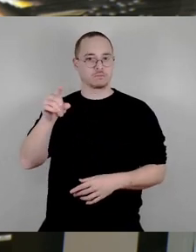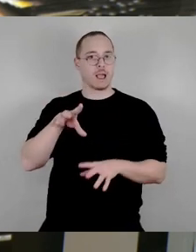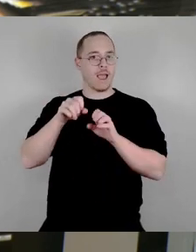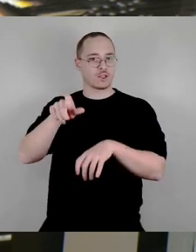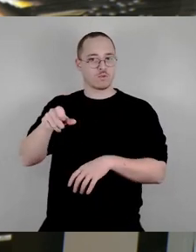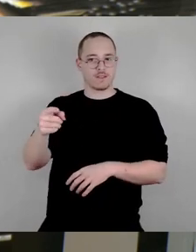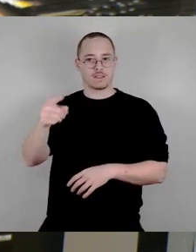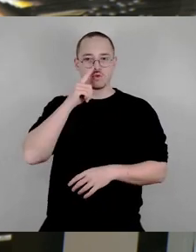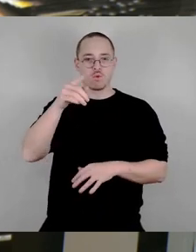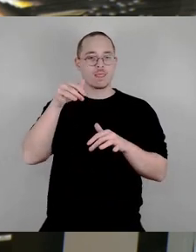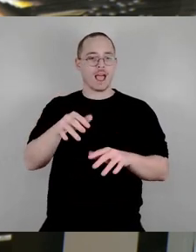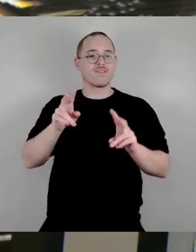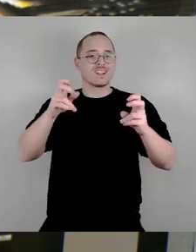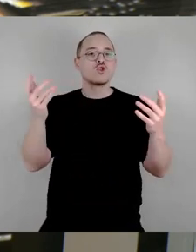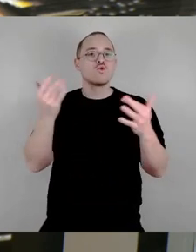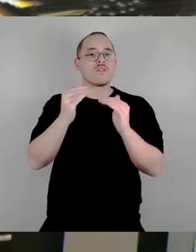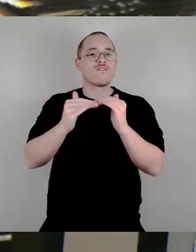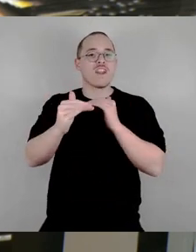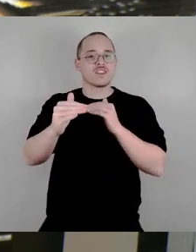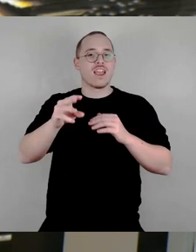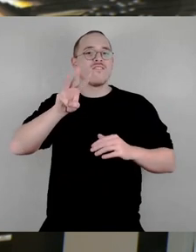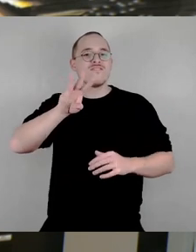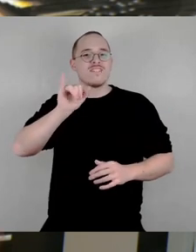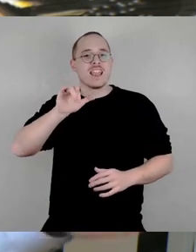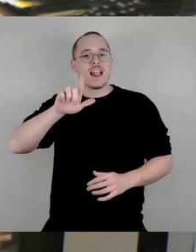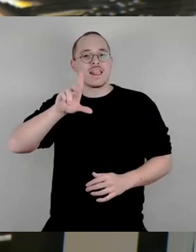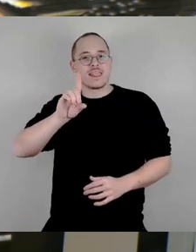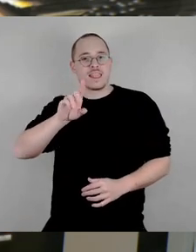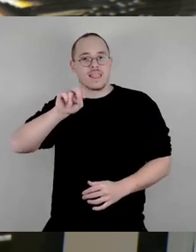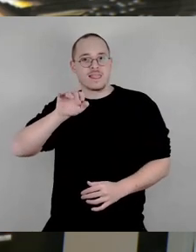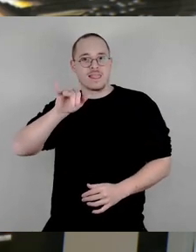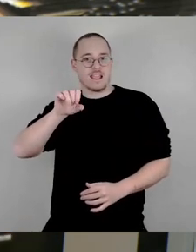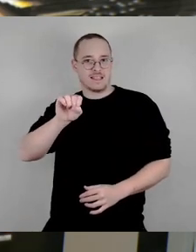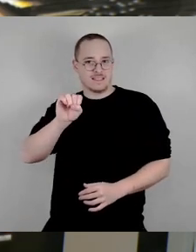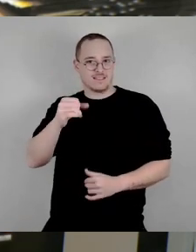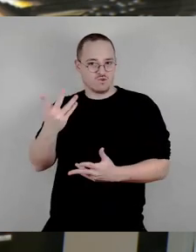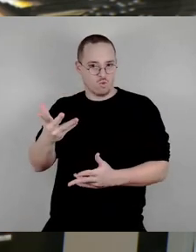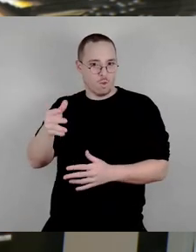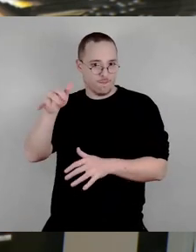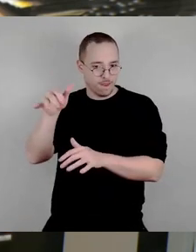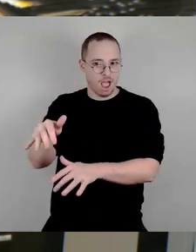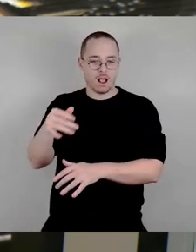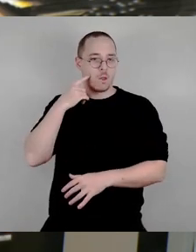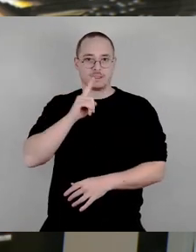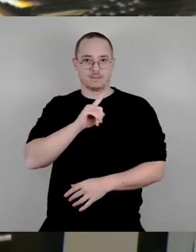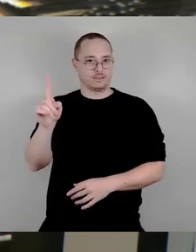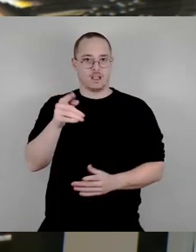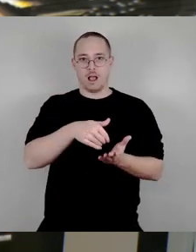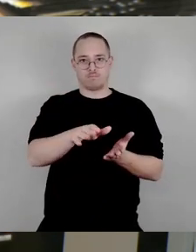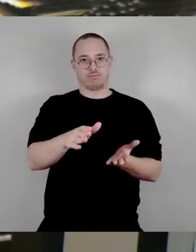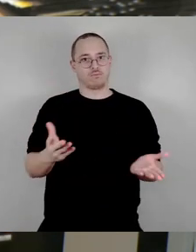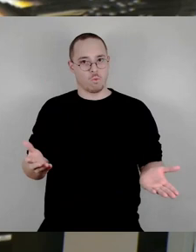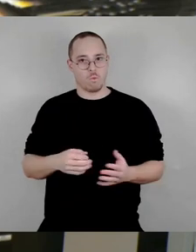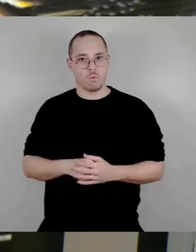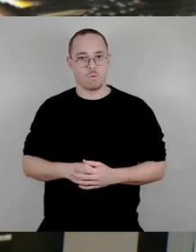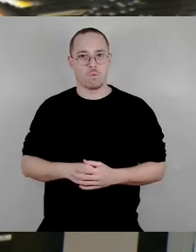Wildnis, ich glaube nicht, dass der diesem Entwurf so zustimmt, weil der andere, der nämlich die ganze Geschossfläche hat, der freut sich drüber. Also